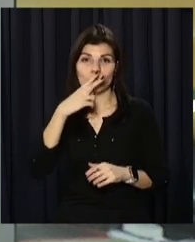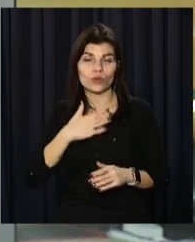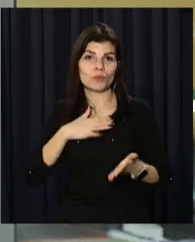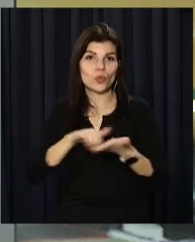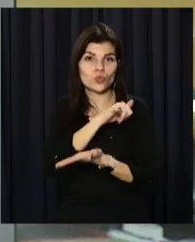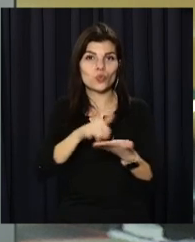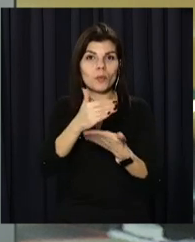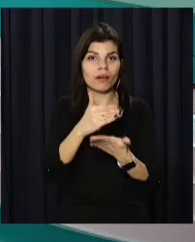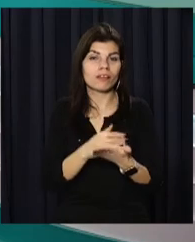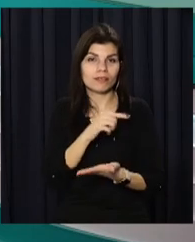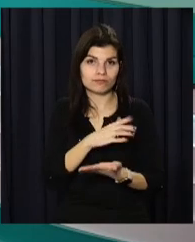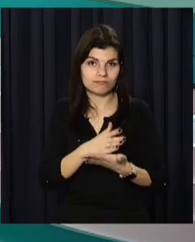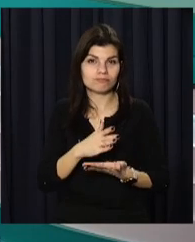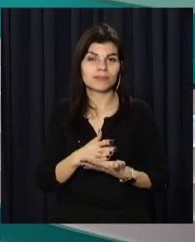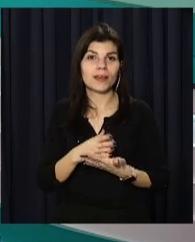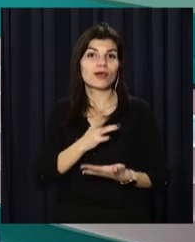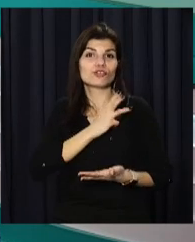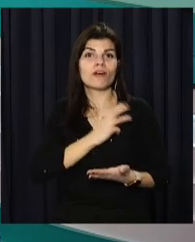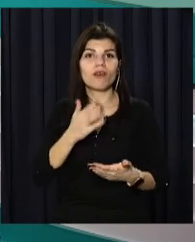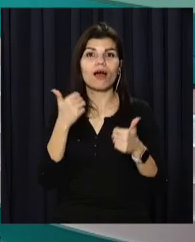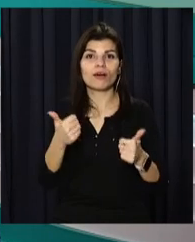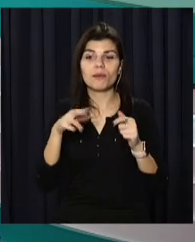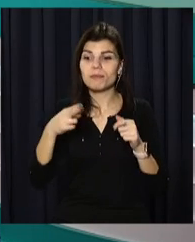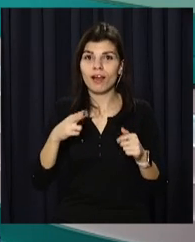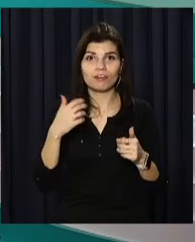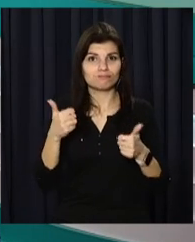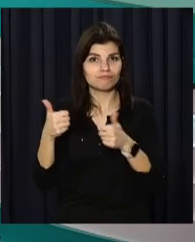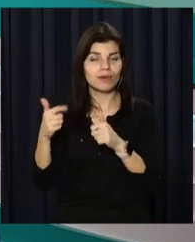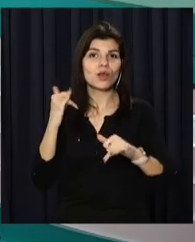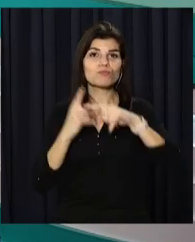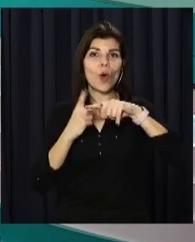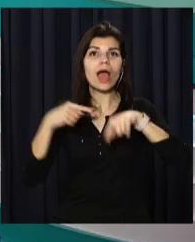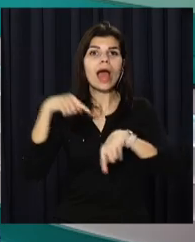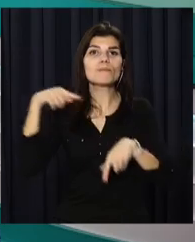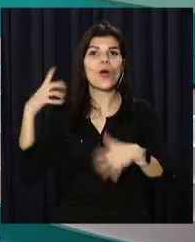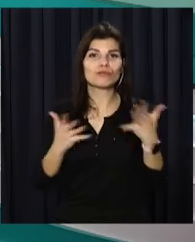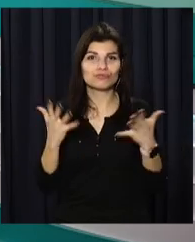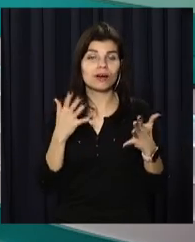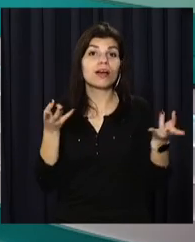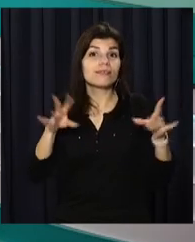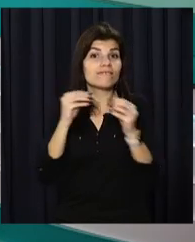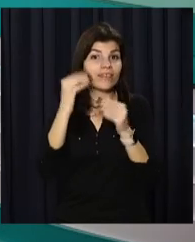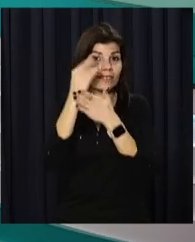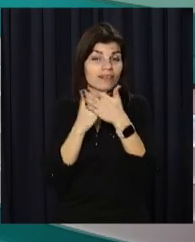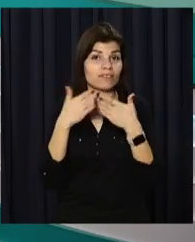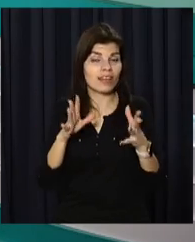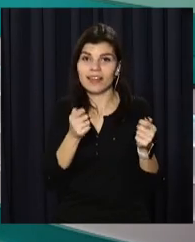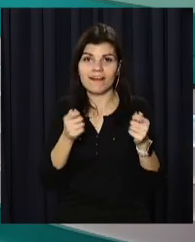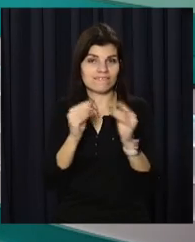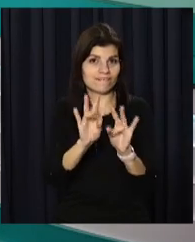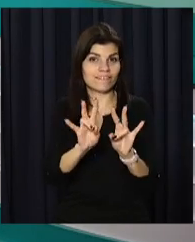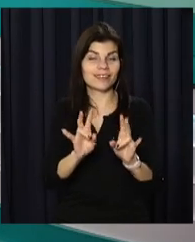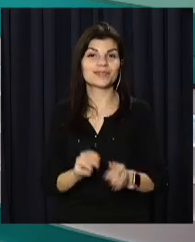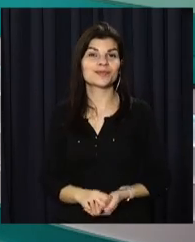нашому ютуб-каналі. Бажаю продуктивної вам п'ятниці та позитивних емоцій. Залишайте з відкритим та не перемикайте.